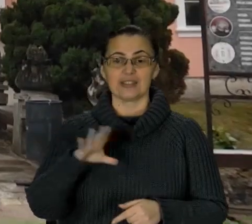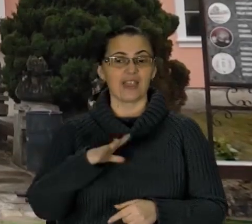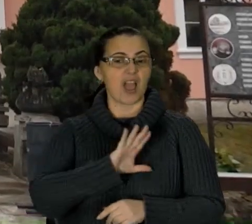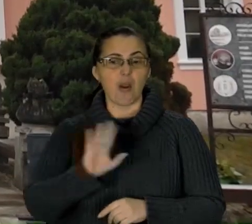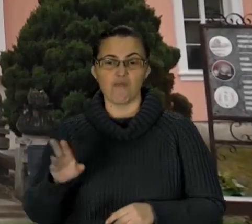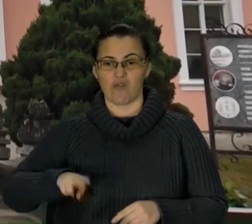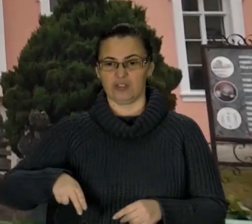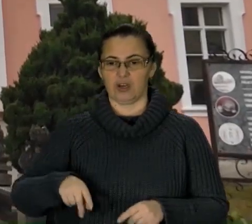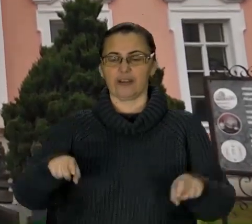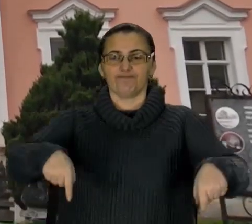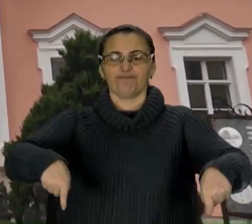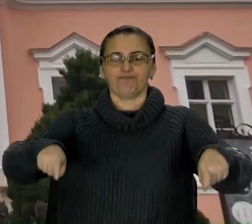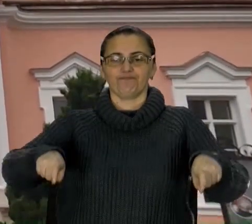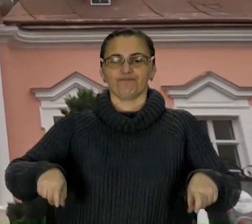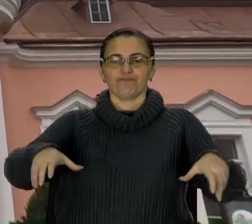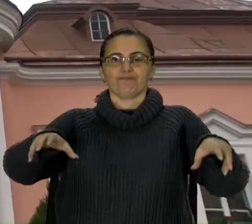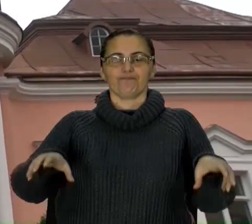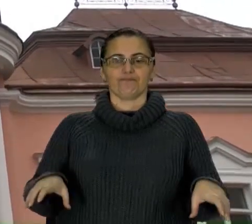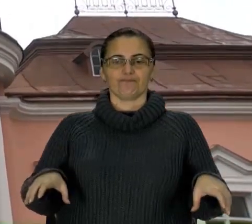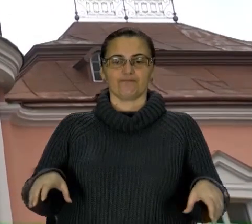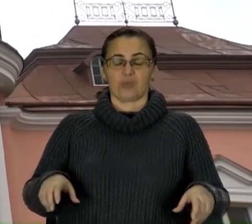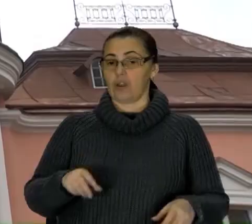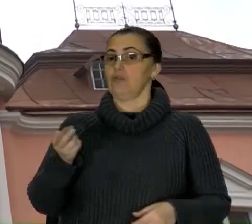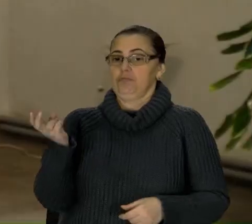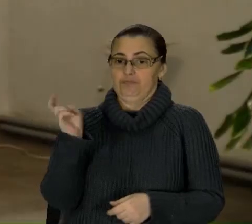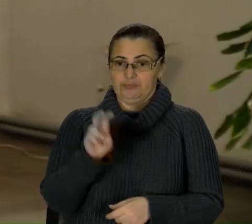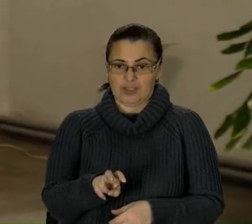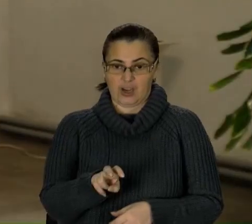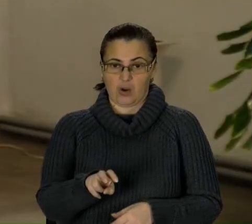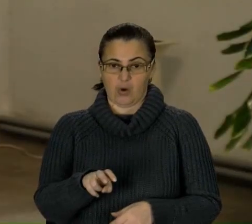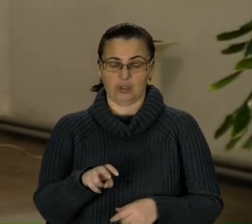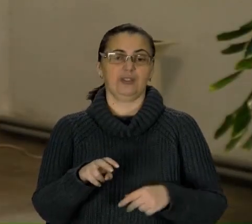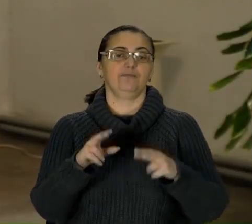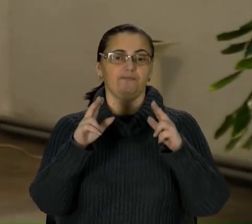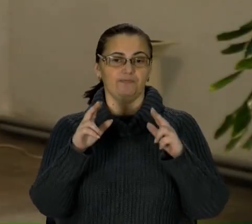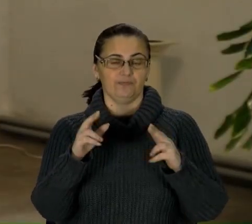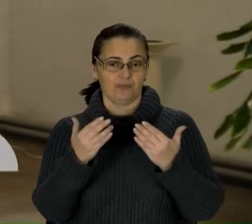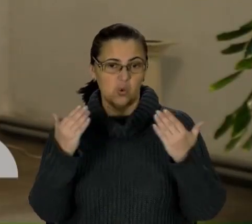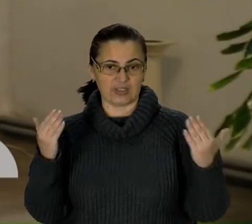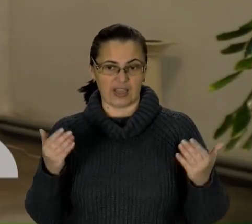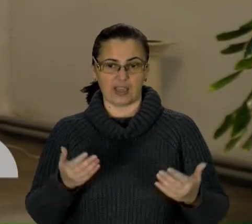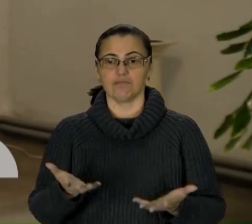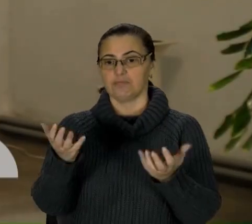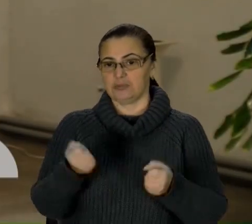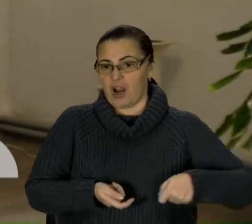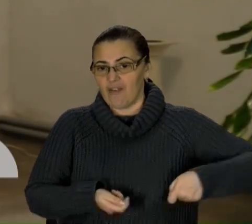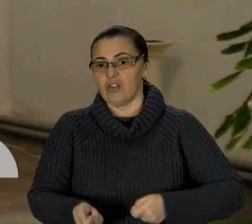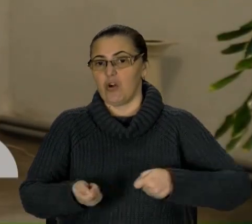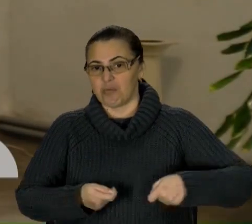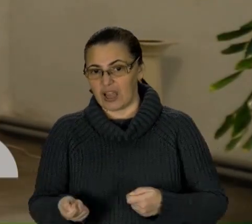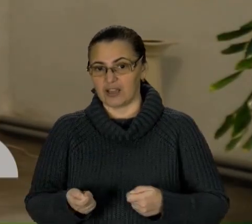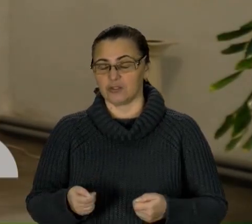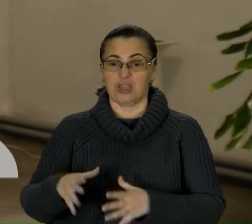Це був директор, який прилижав в Золочівський замок, перебирався, брав лопату. Ну, і разом з нами то робив,